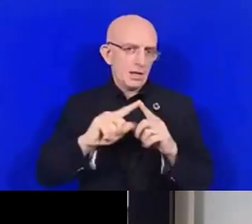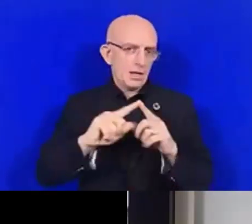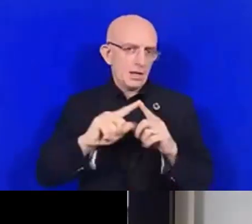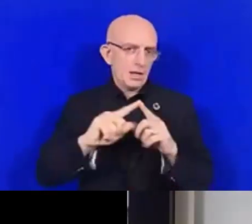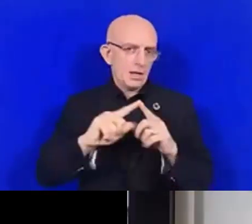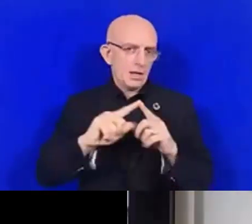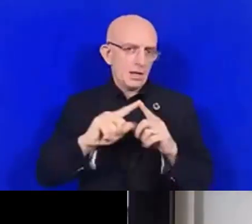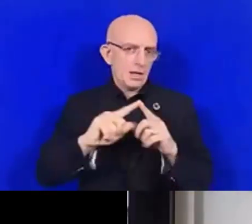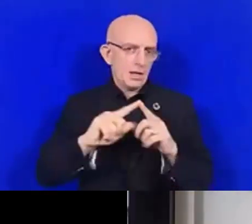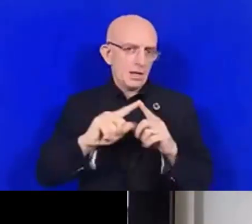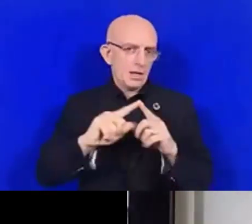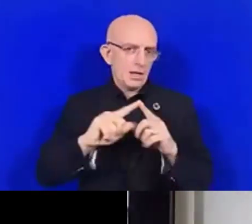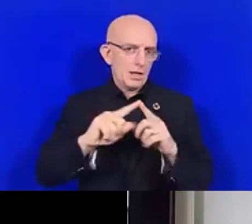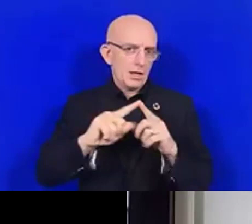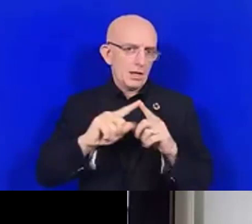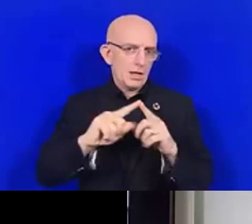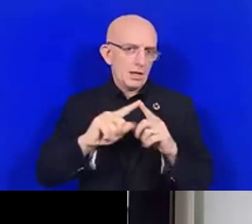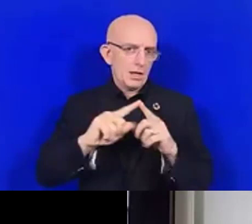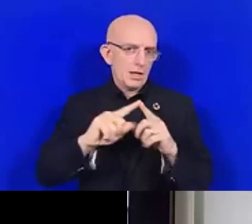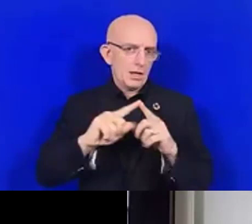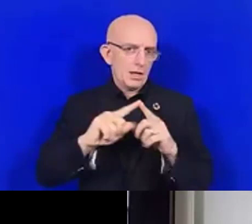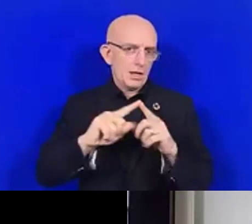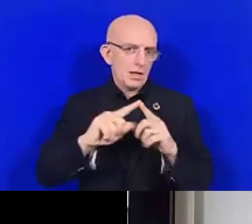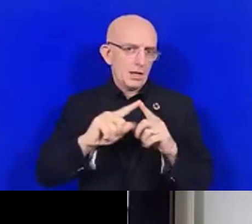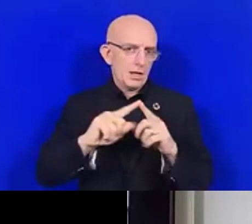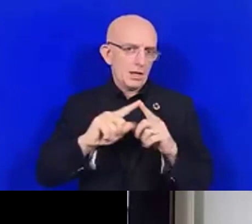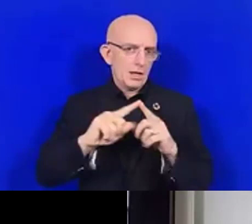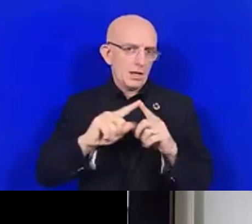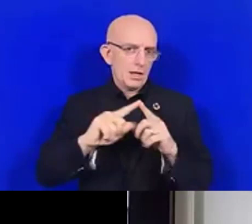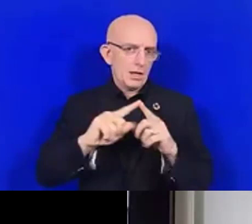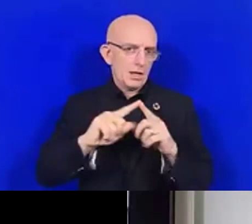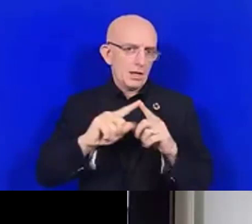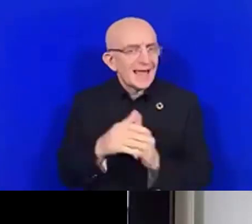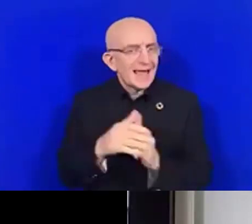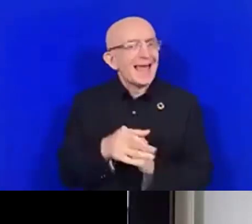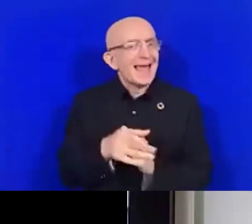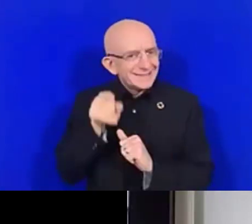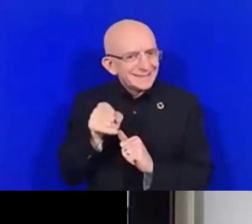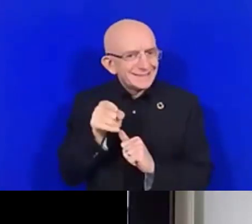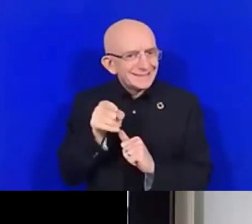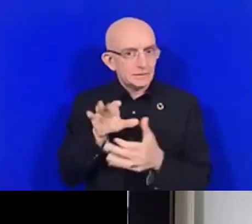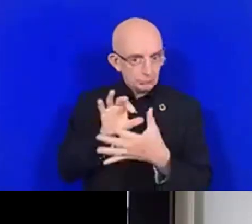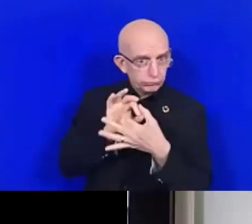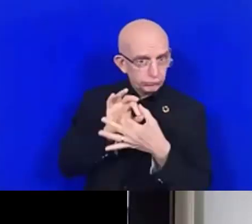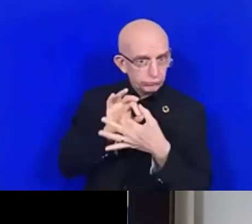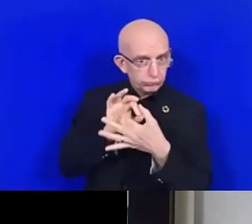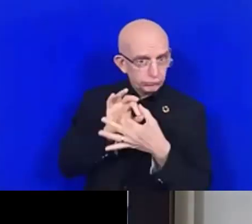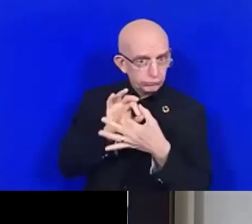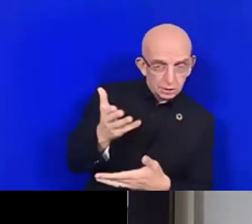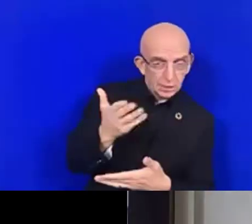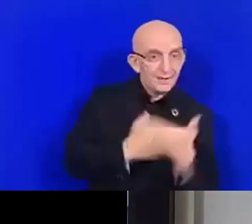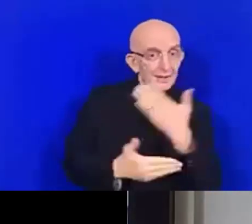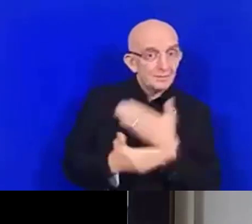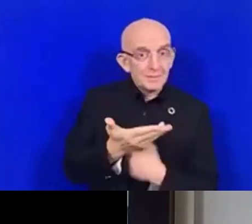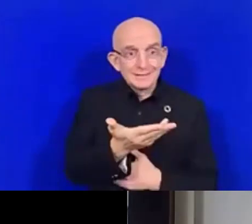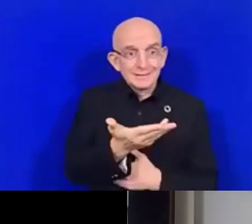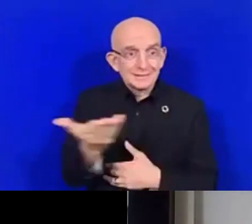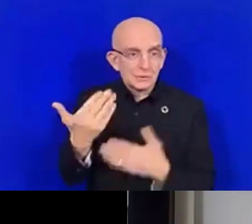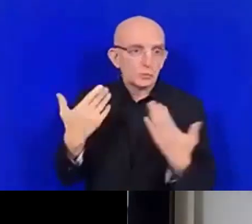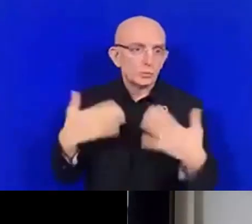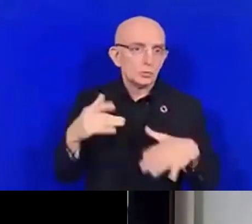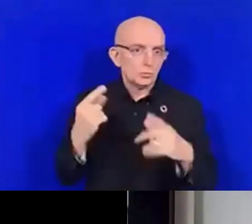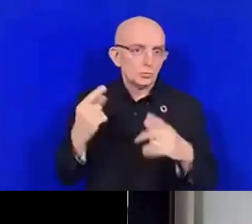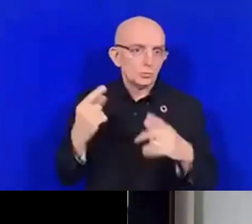ces personnes en situation de handicap, vous pourrez remarquer que c'est différent. Un petit exemple, lorsque vous regardez une personne